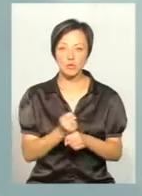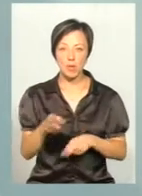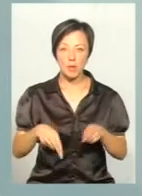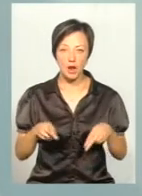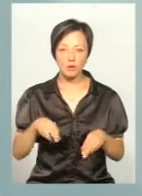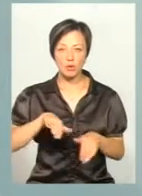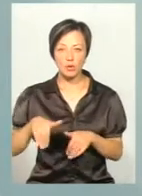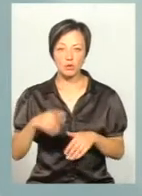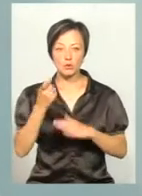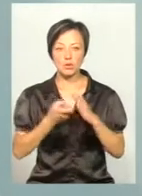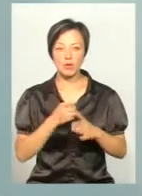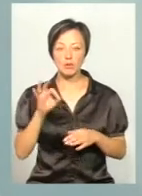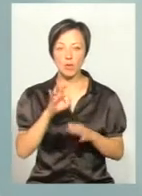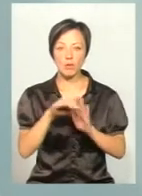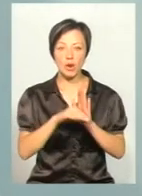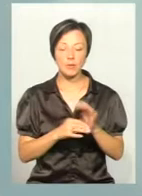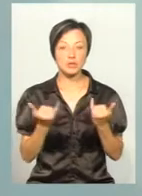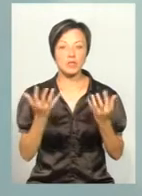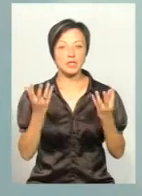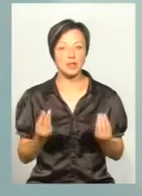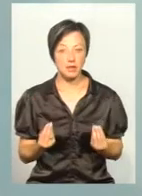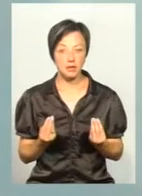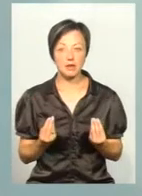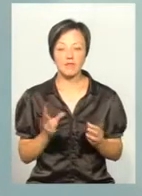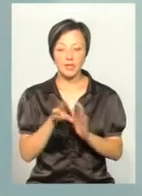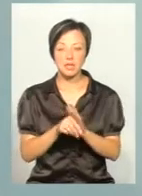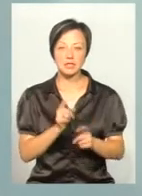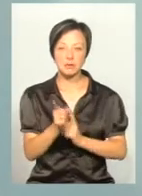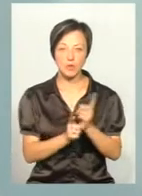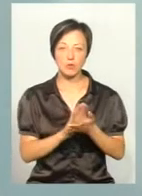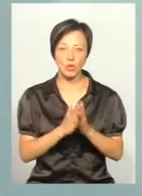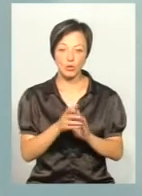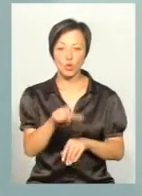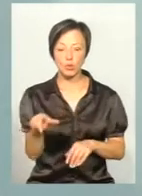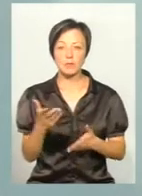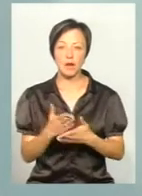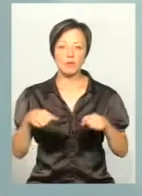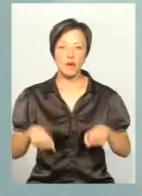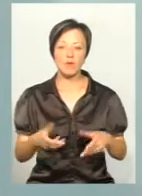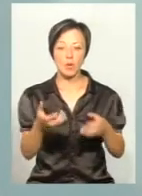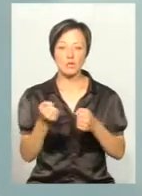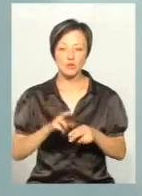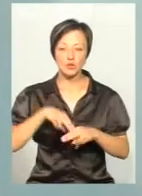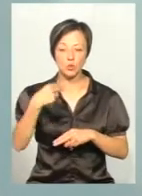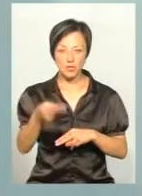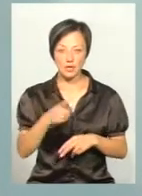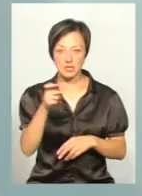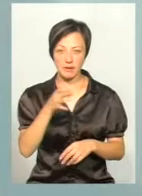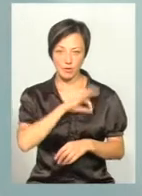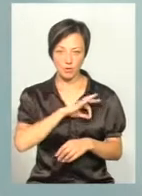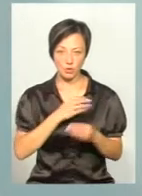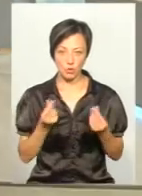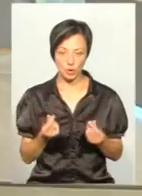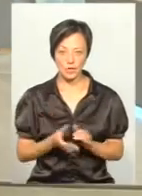операцію, а потім знала про програму, то на сьогоднішній день внесено зміни до положення, і люди мають право отримати відшкодування за використання